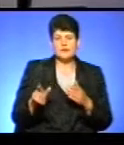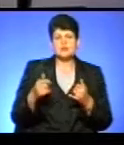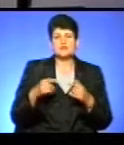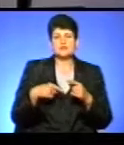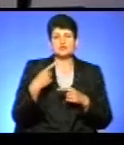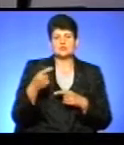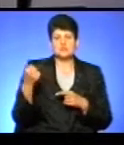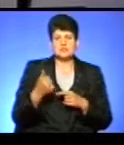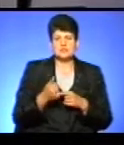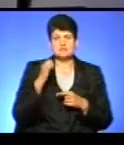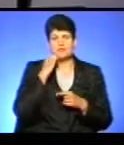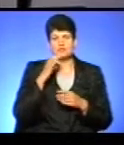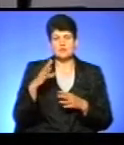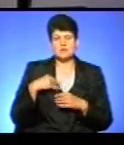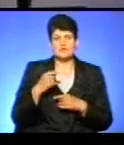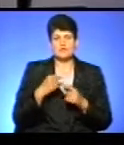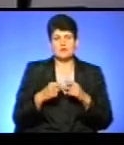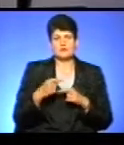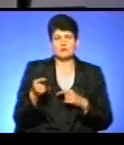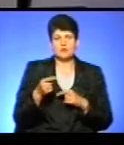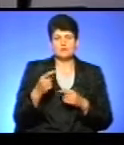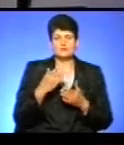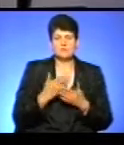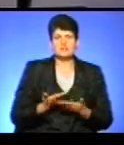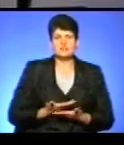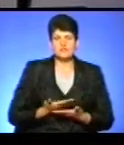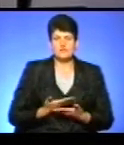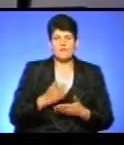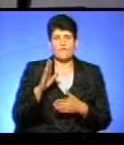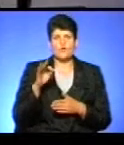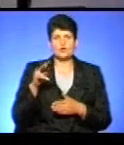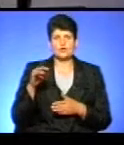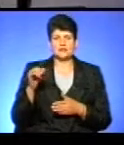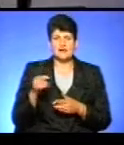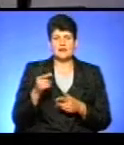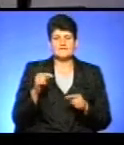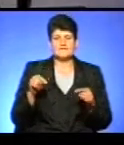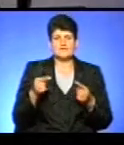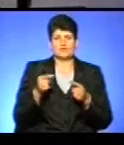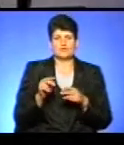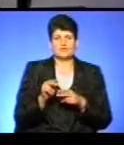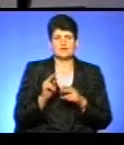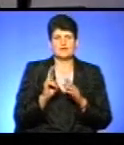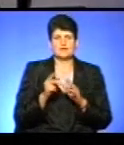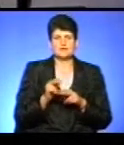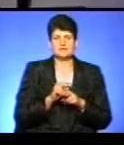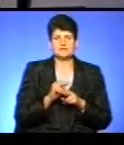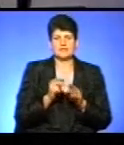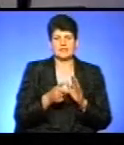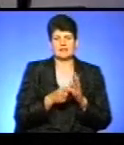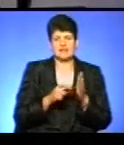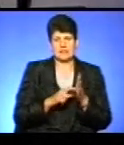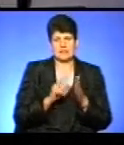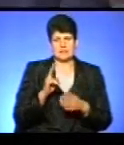Максим з бабусею повернеться до Тернополя, щоб вони мали де жити. Волонтери відновлюють квартиру Лихолатів, яку пошкодило під час вибуху.